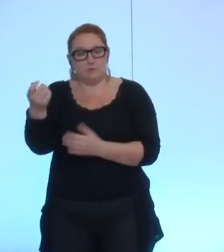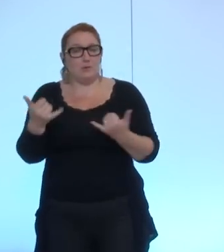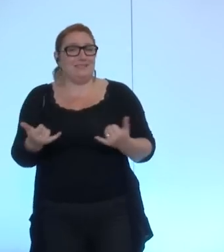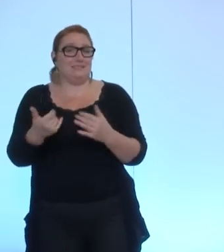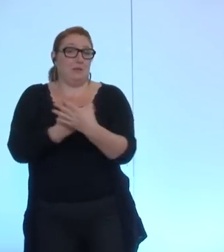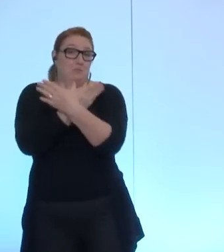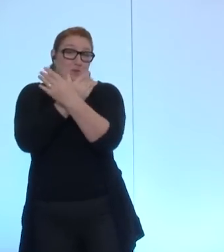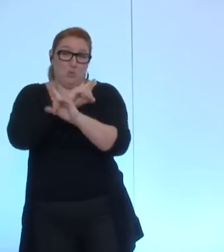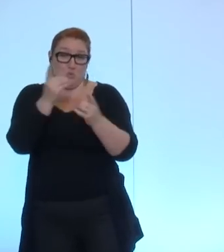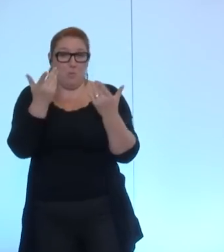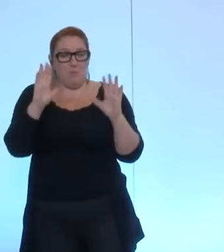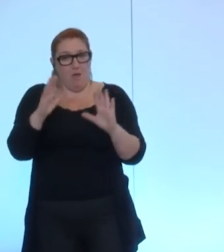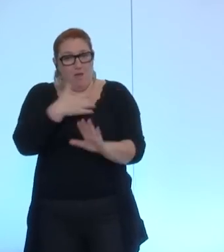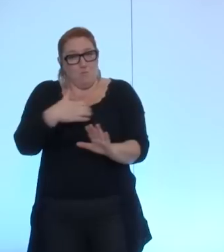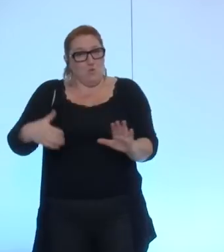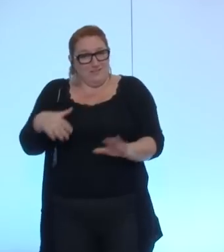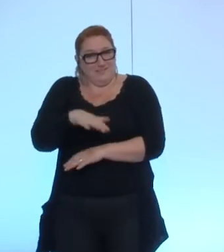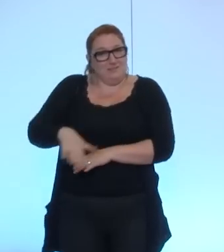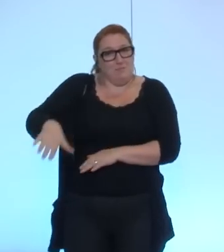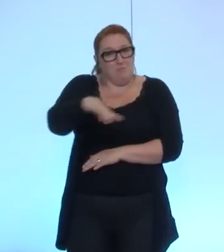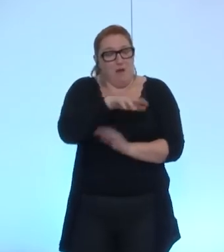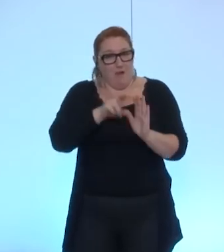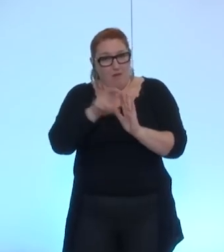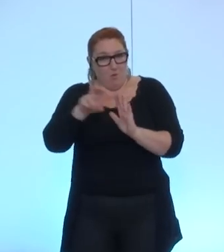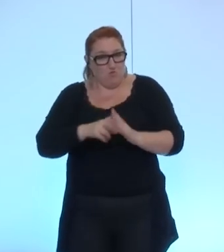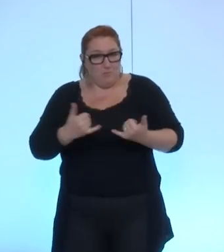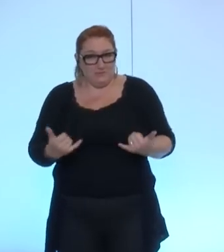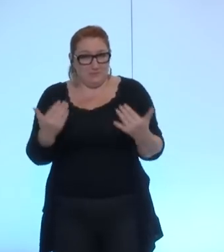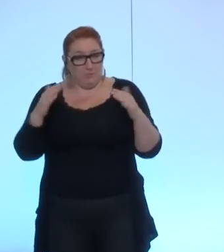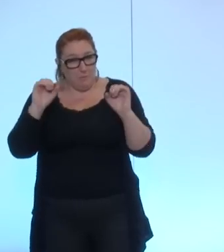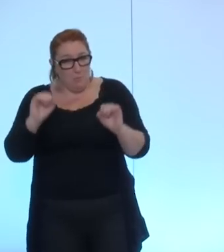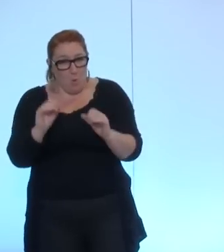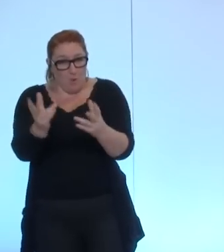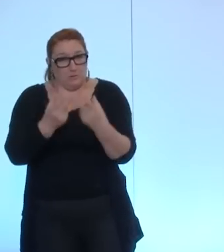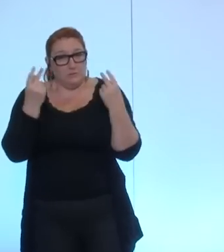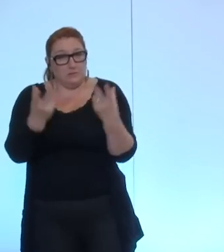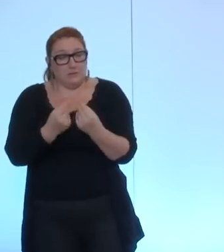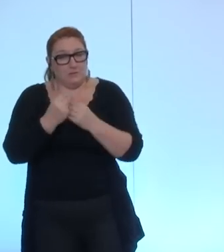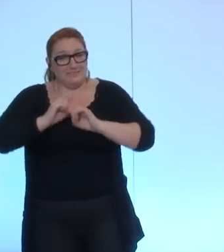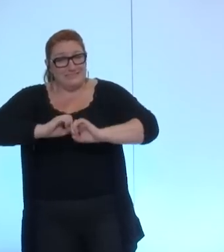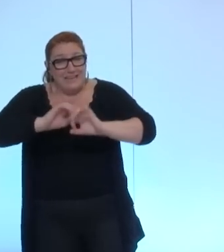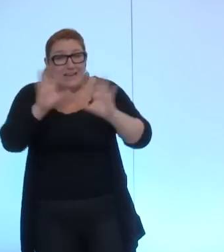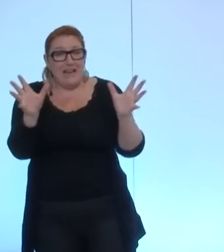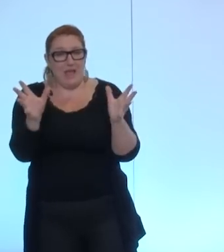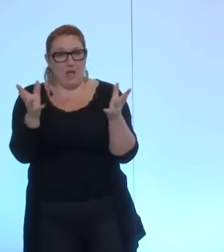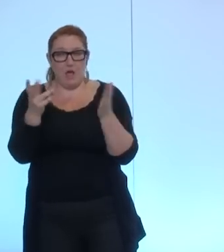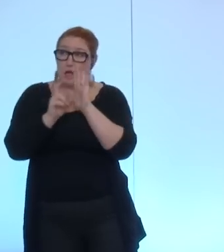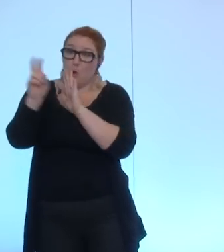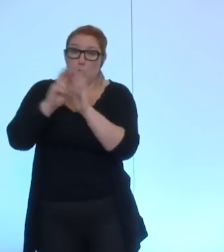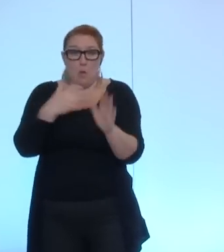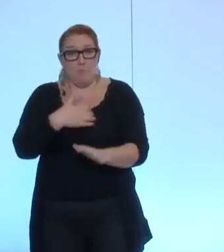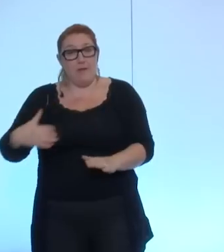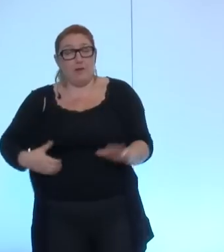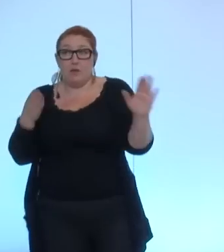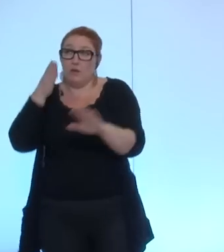la métro mais que nous sommes bien dans l'enceinte municipale de Grenoble ? Pouvez-vous nous dire le positionnement clair de la ville de Grenoble